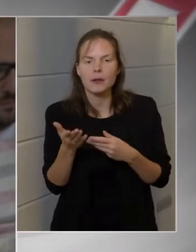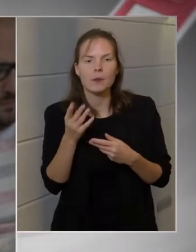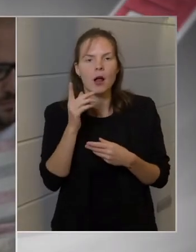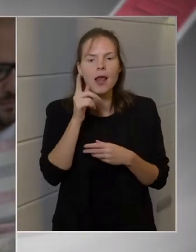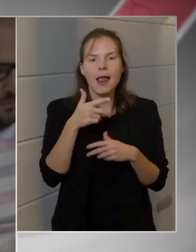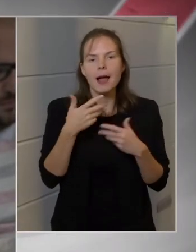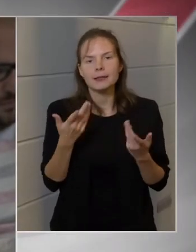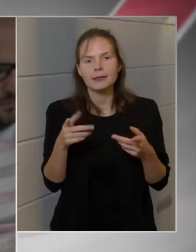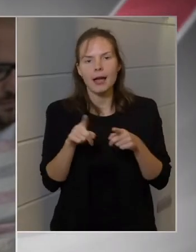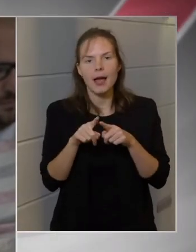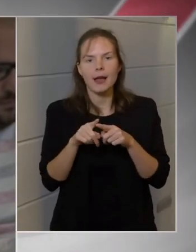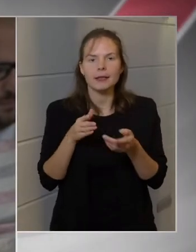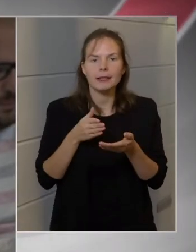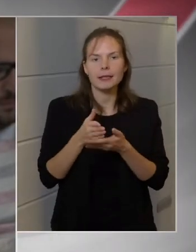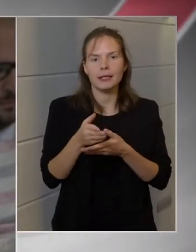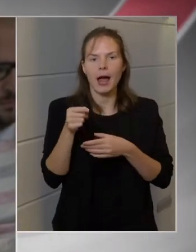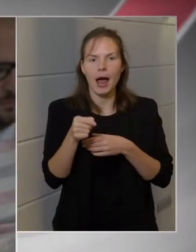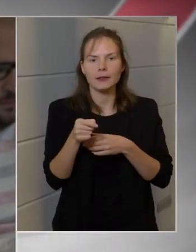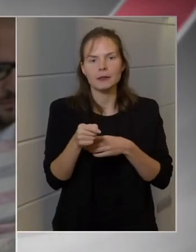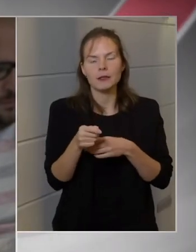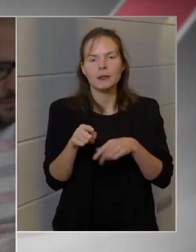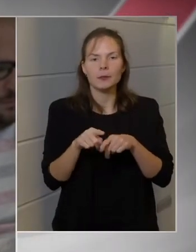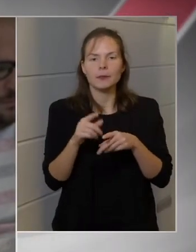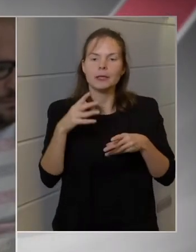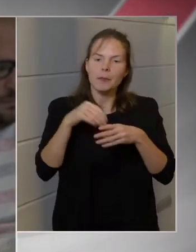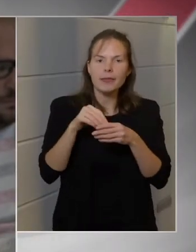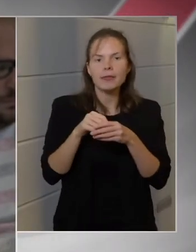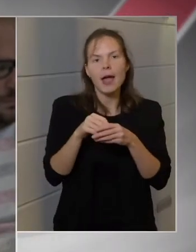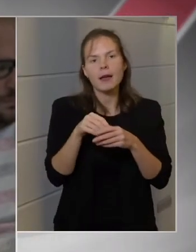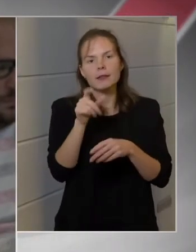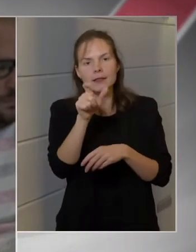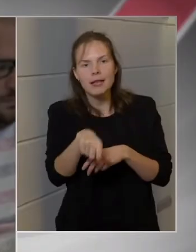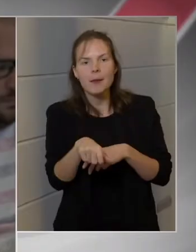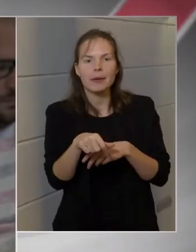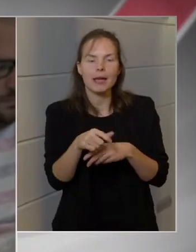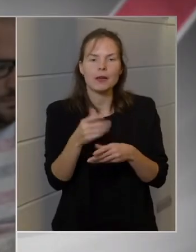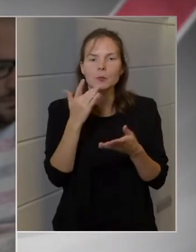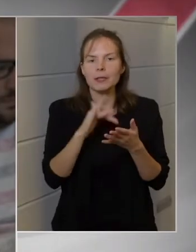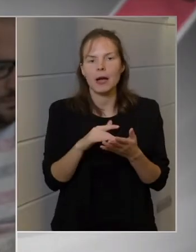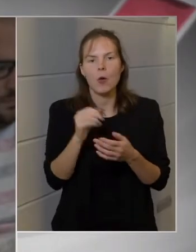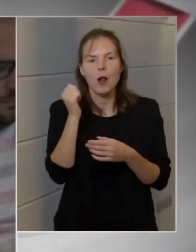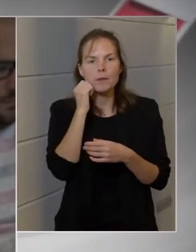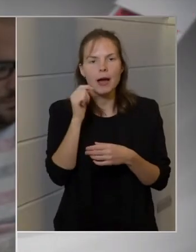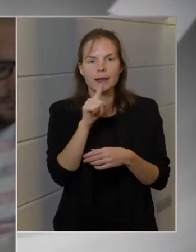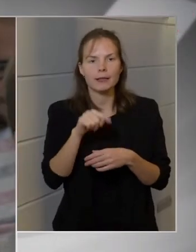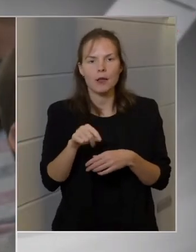majd ezeknek az irányoknak személyes töltetei? Ugye Márki Zajpéter tartotta a hét elején egy